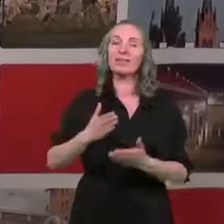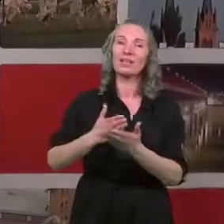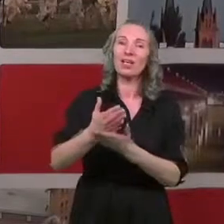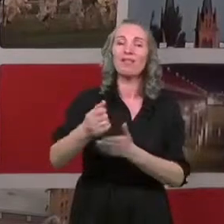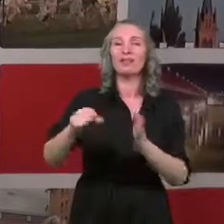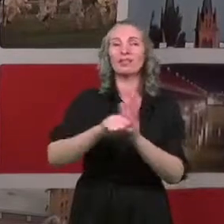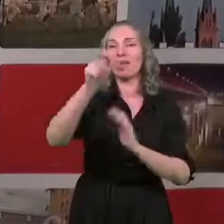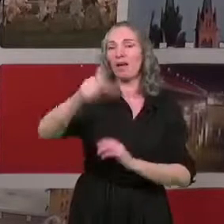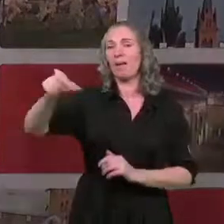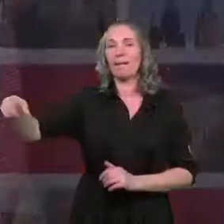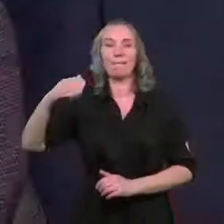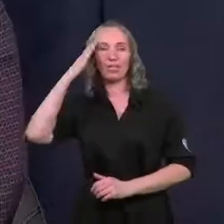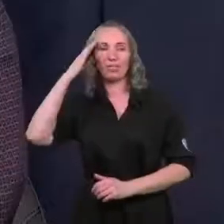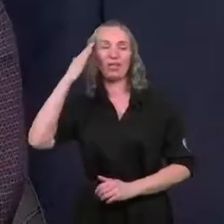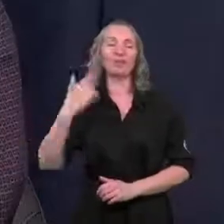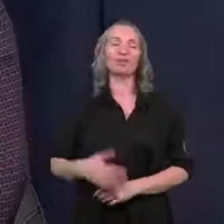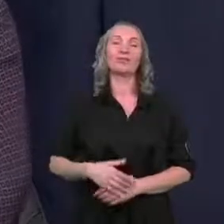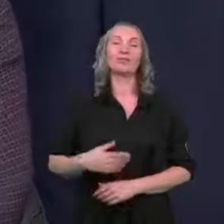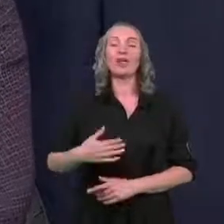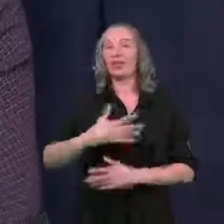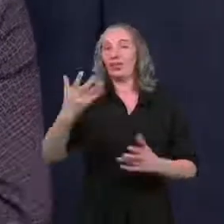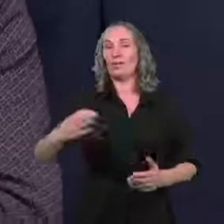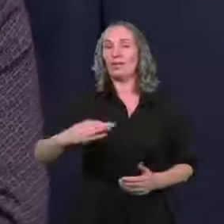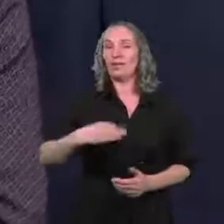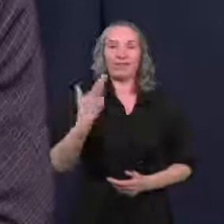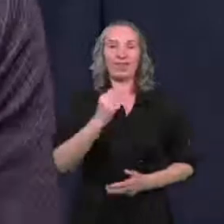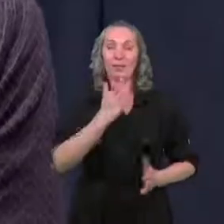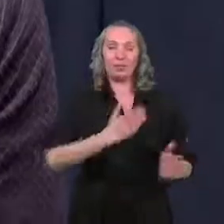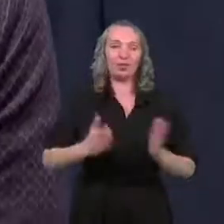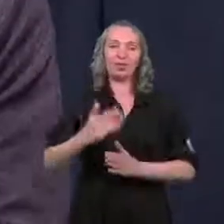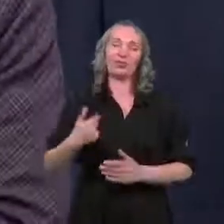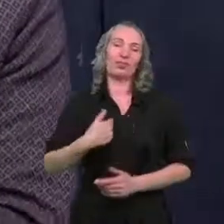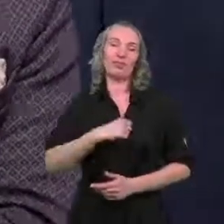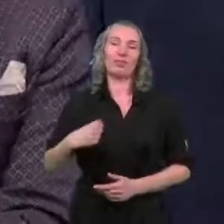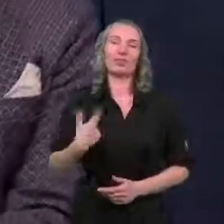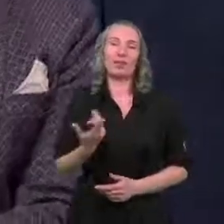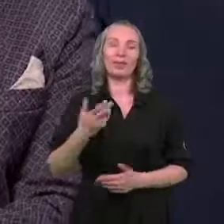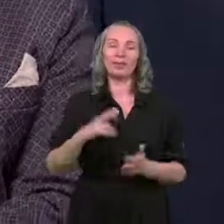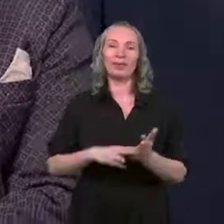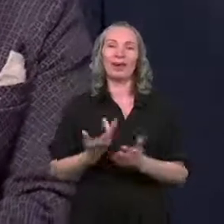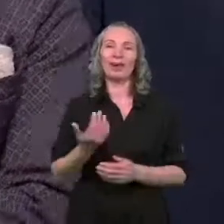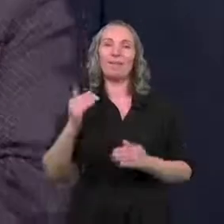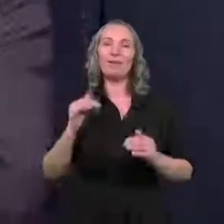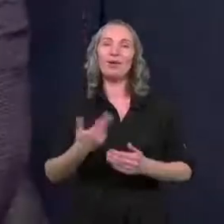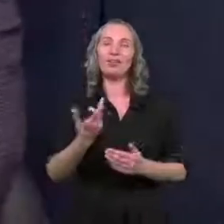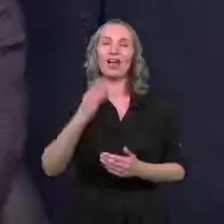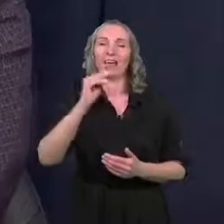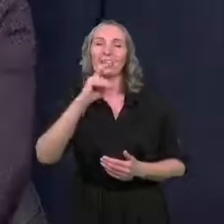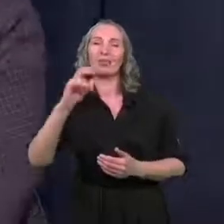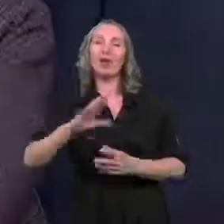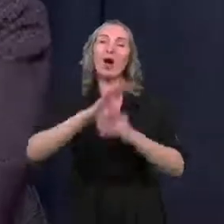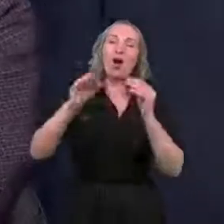do naszych mieszkańców. Drodzy Państwo, nie przygotowywałem się na powiedzmy takie może nie ekspozy, ale